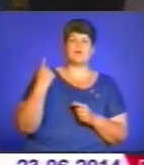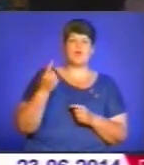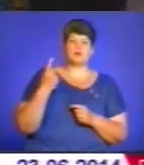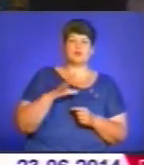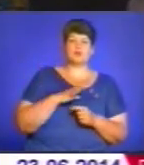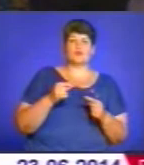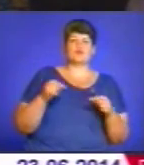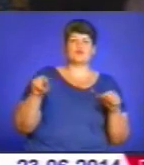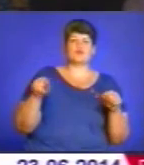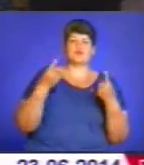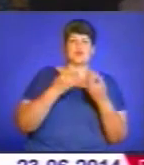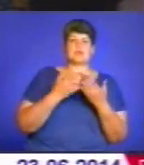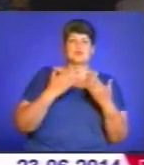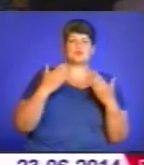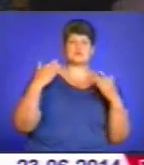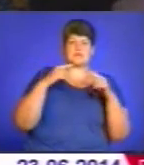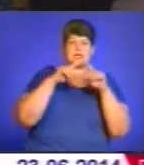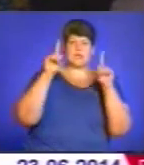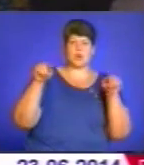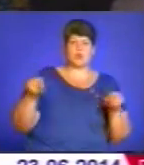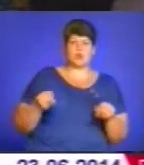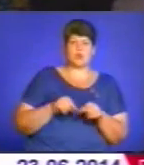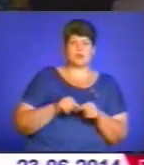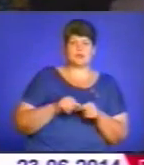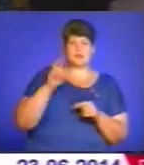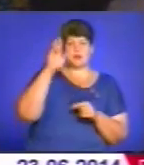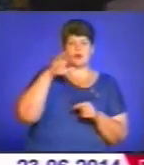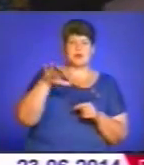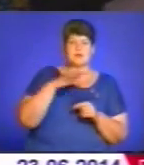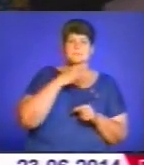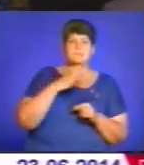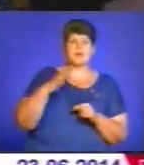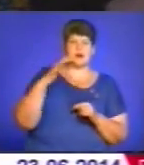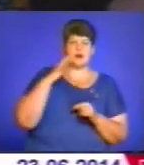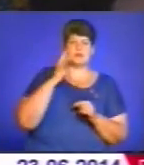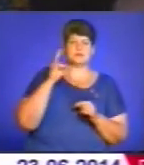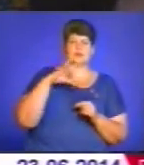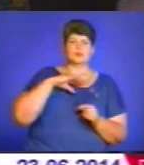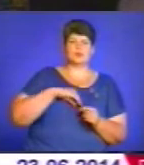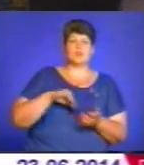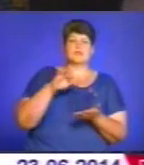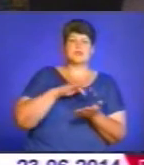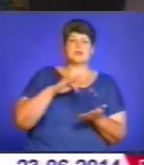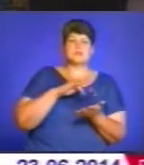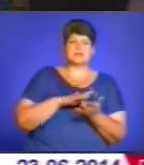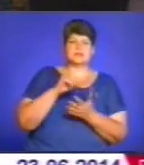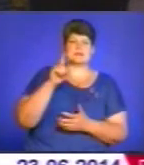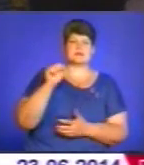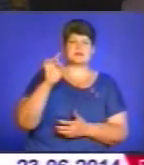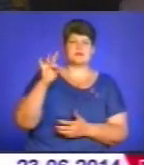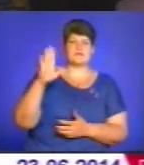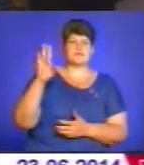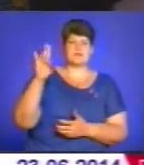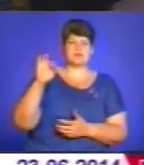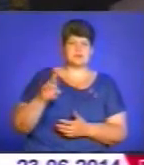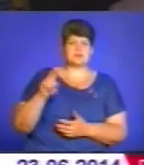створений музей ікони. Край багатий на духовні центри цієї Зорони, цієї Почаїв,